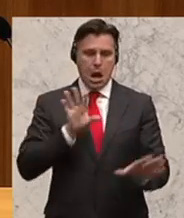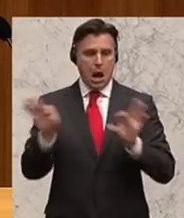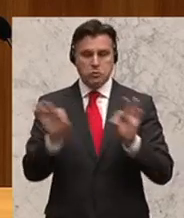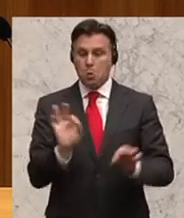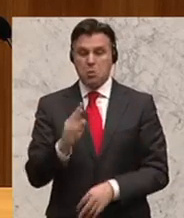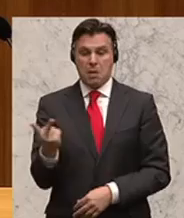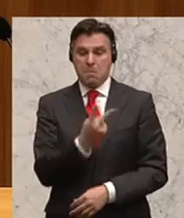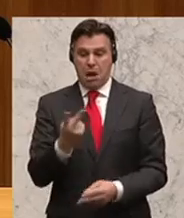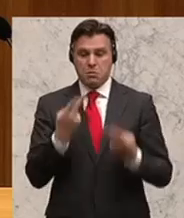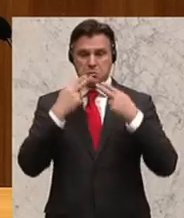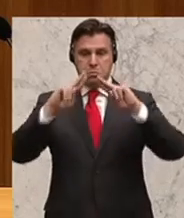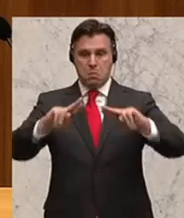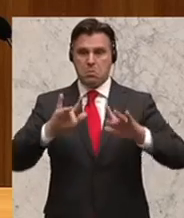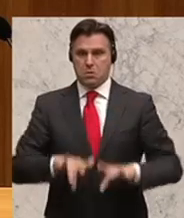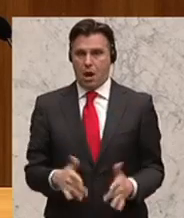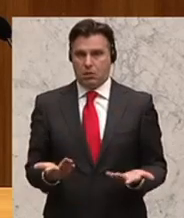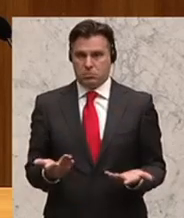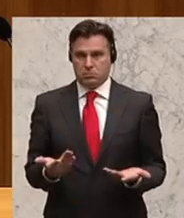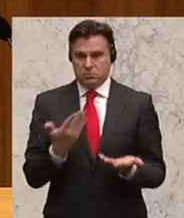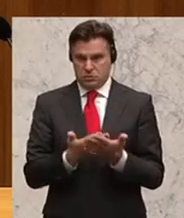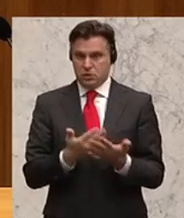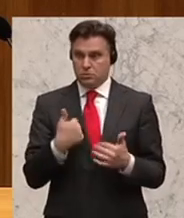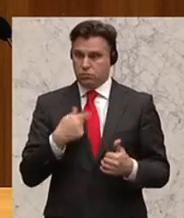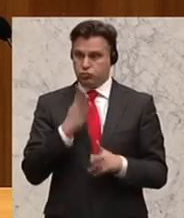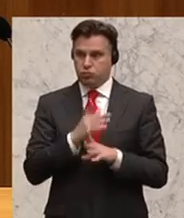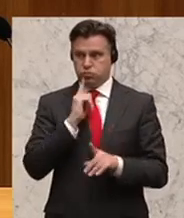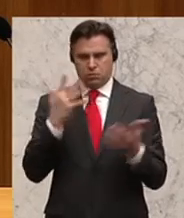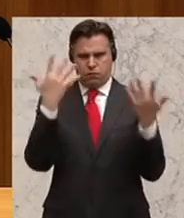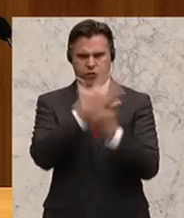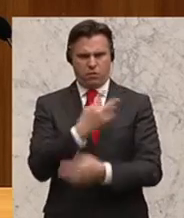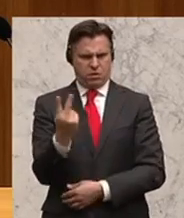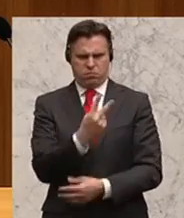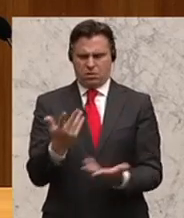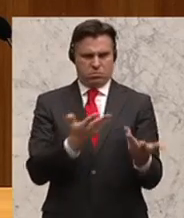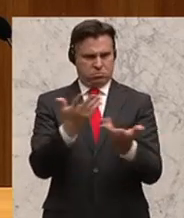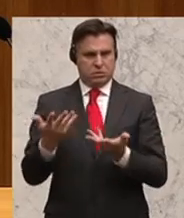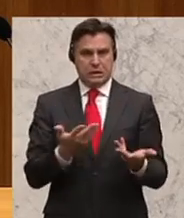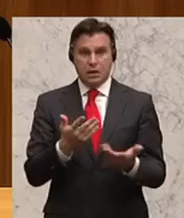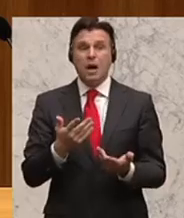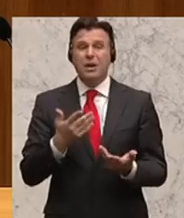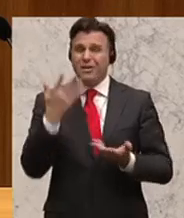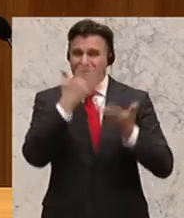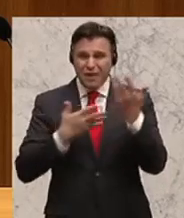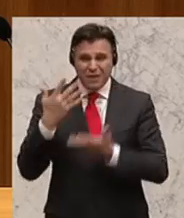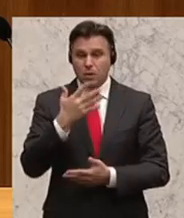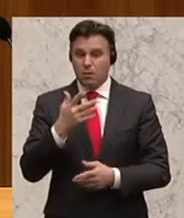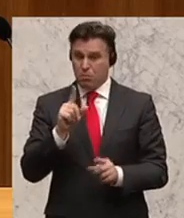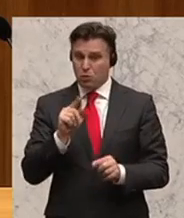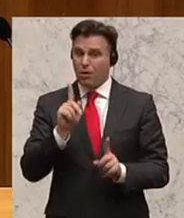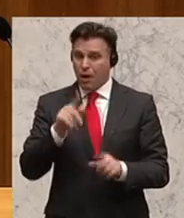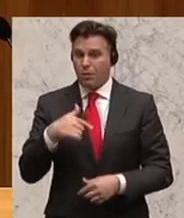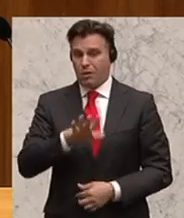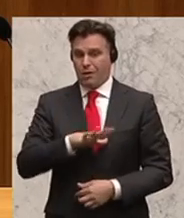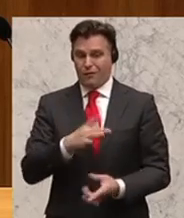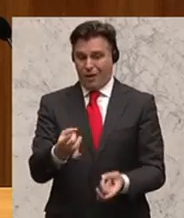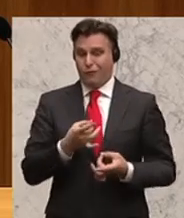oder beides parallel. Und das führt ganz sicher zu Verwirrung. Und Verwirrung in diesem Zusammenhang bedeutet immer Gefahr für Arbeitnehmer und